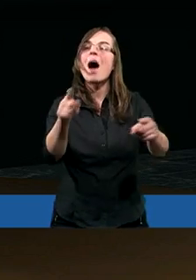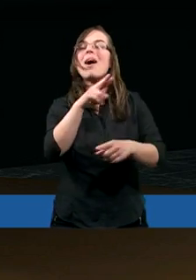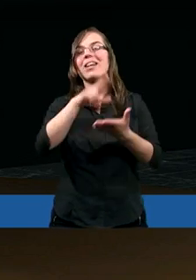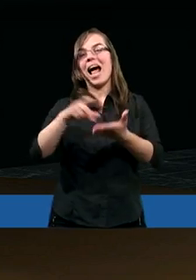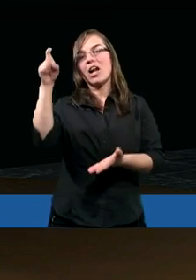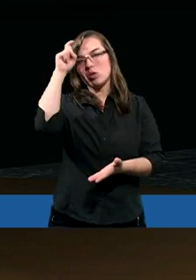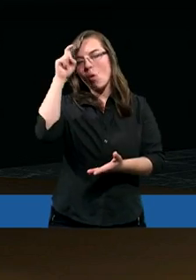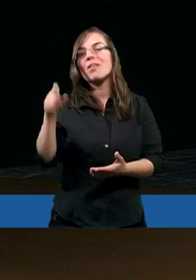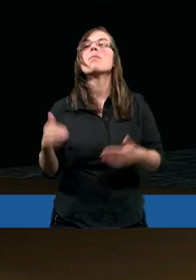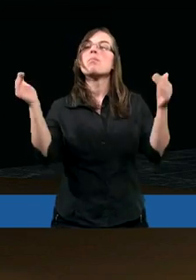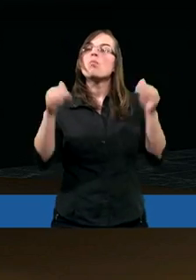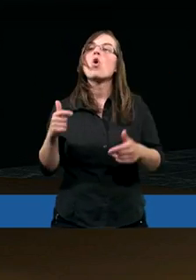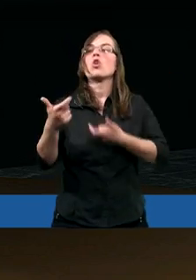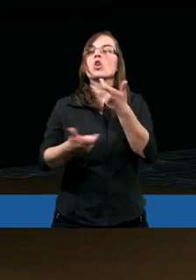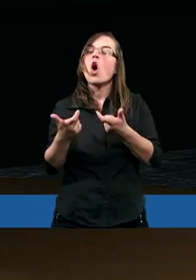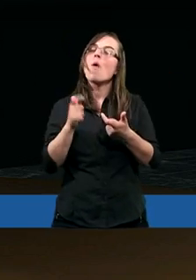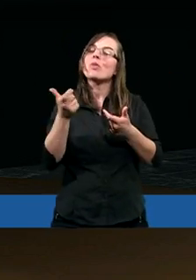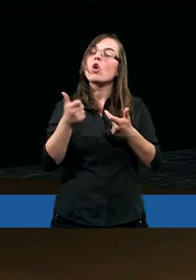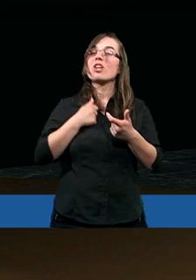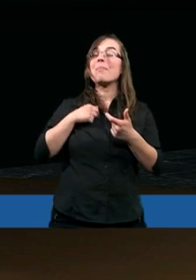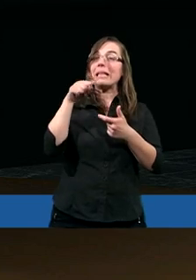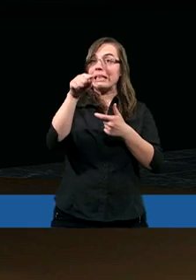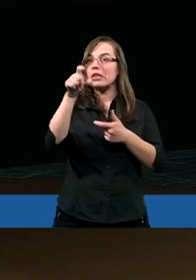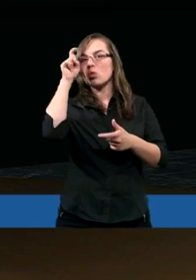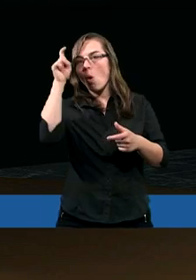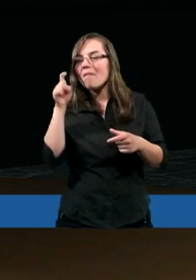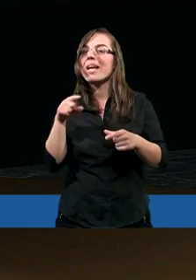człowieka. Musi coś zrobić, aby ten człowiek